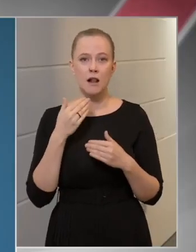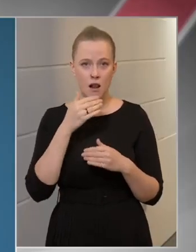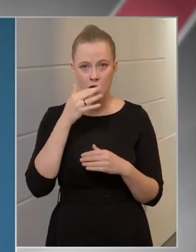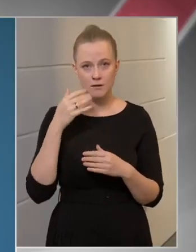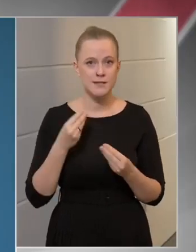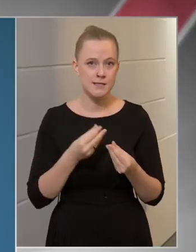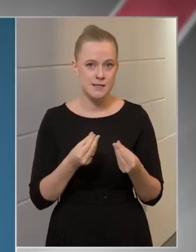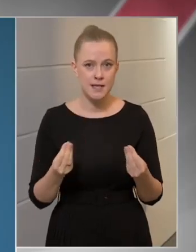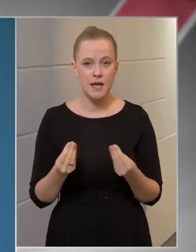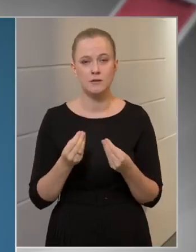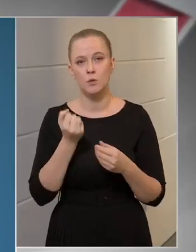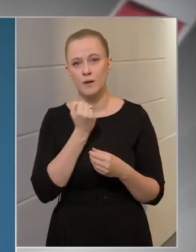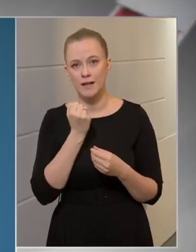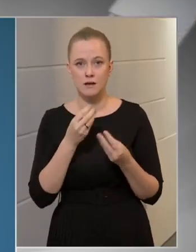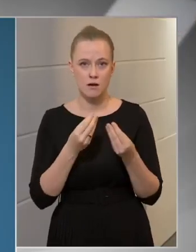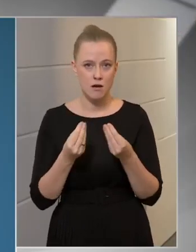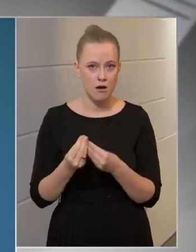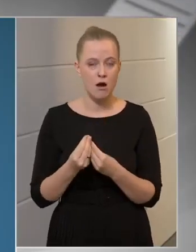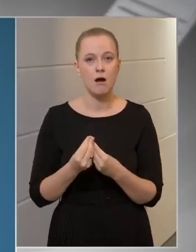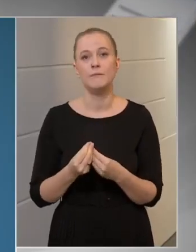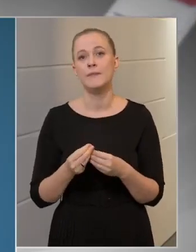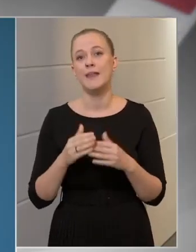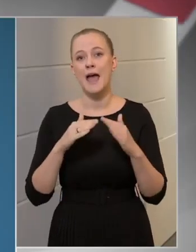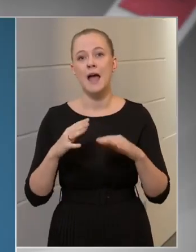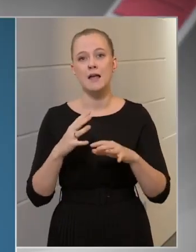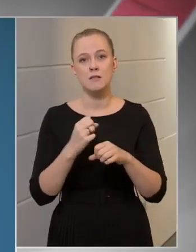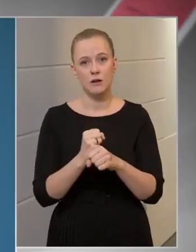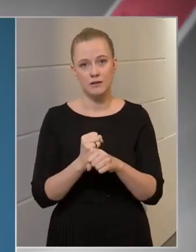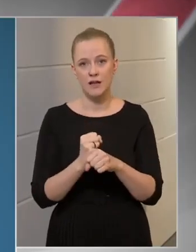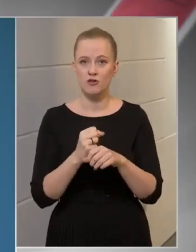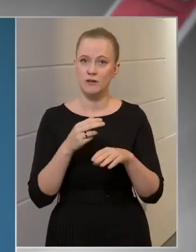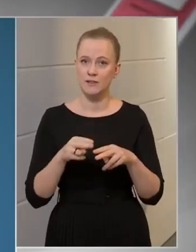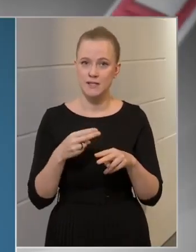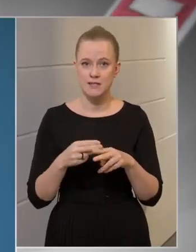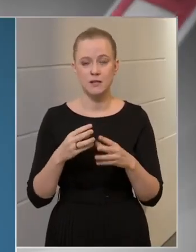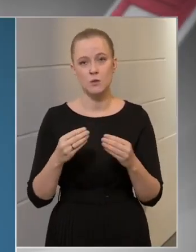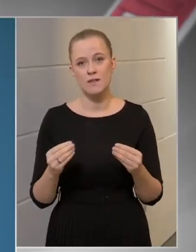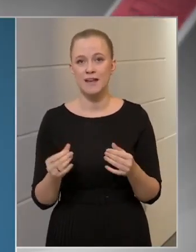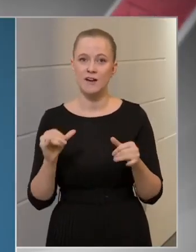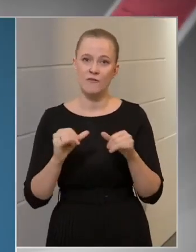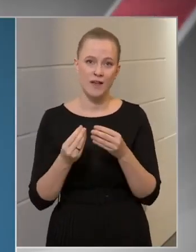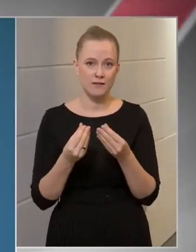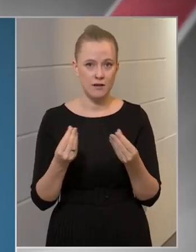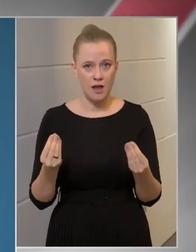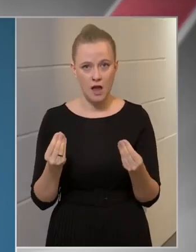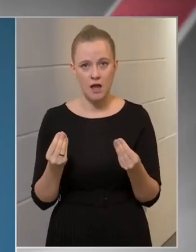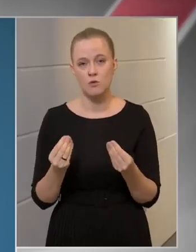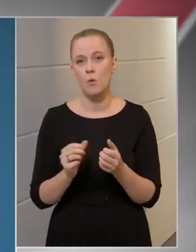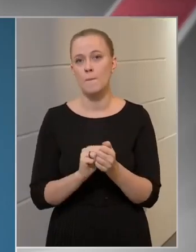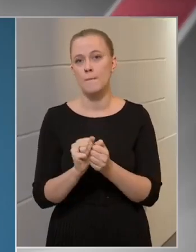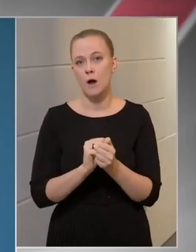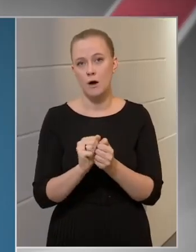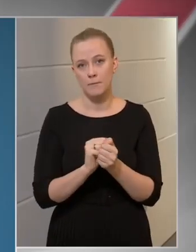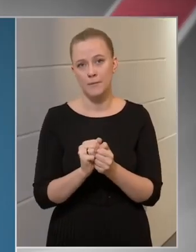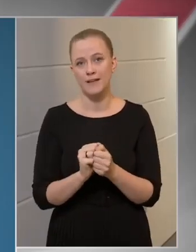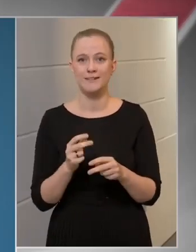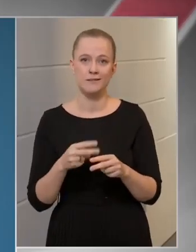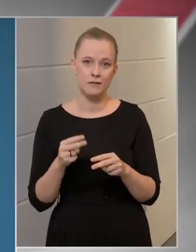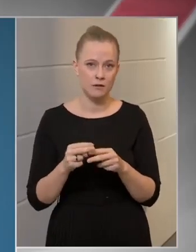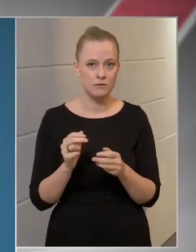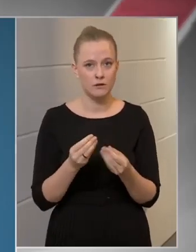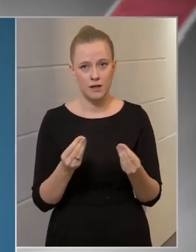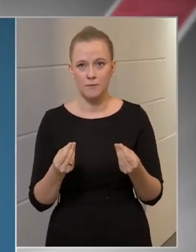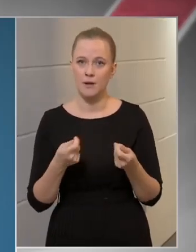drogériai terméket, háztartási tisztítószert, vegyéárut és higiéniai papírtermékeket árusító